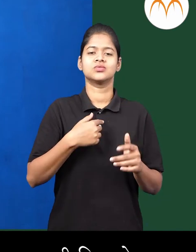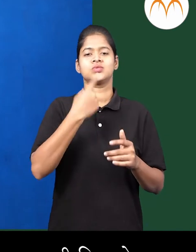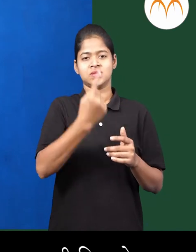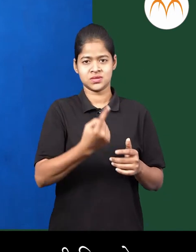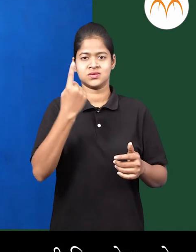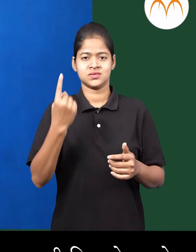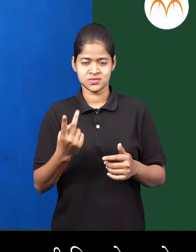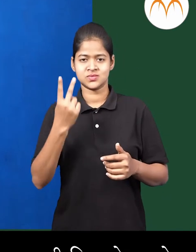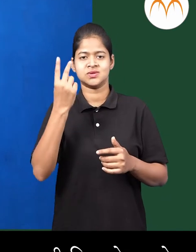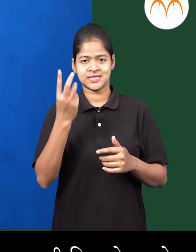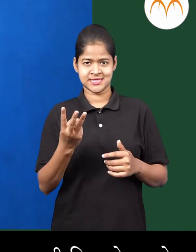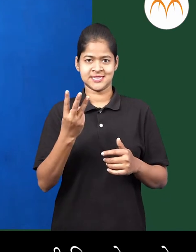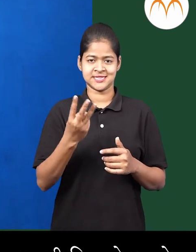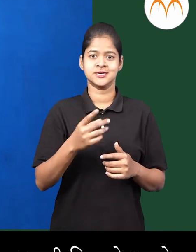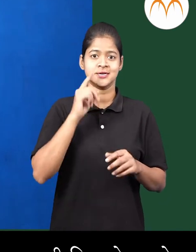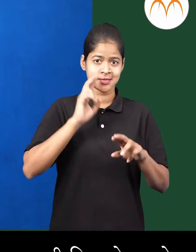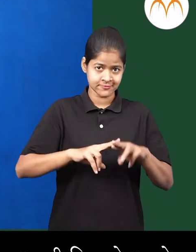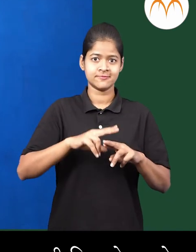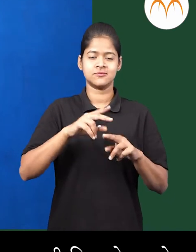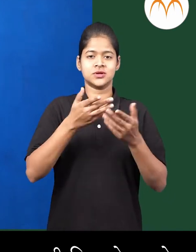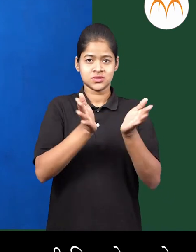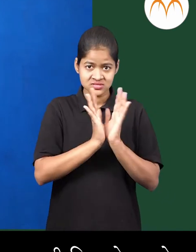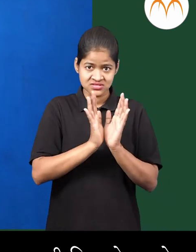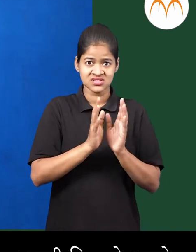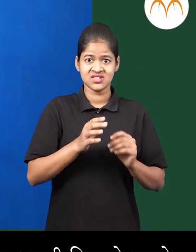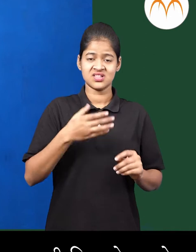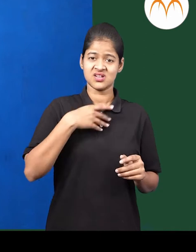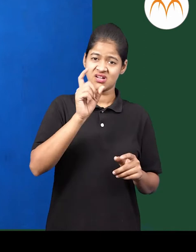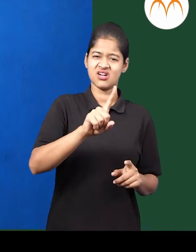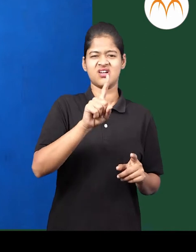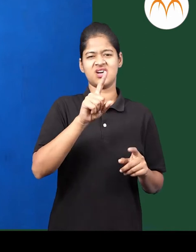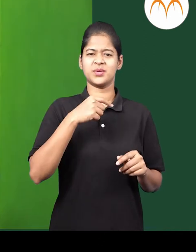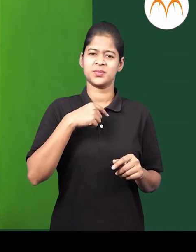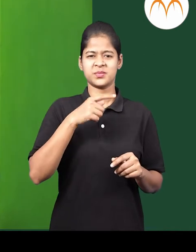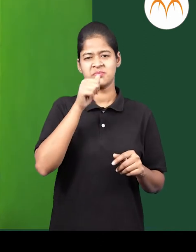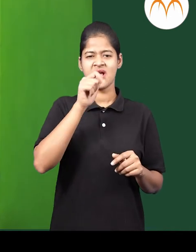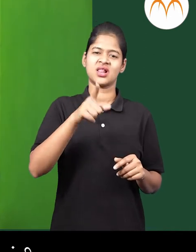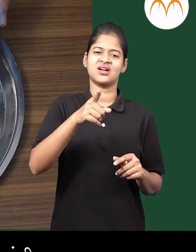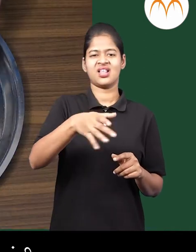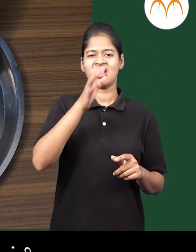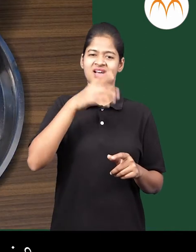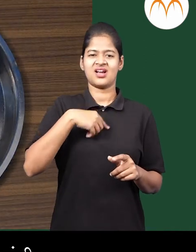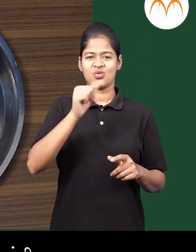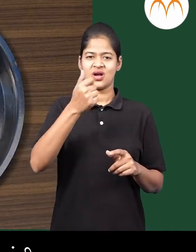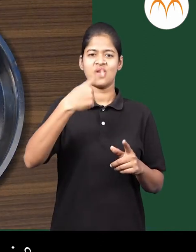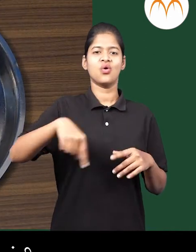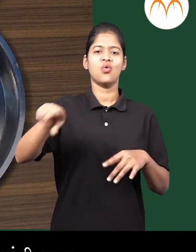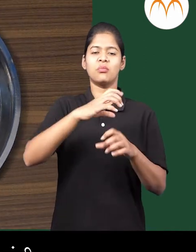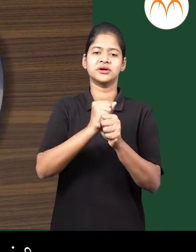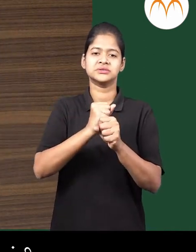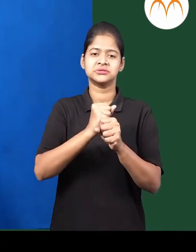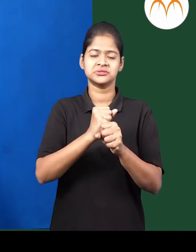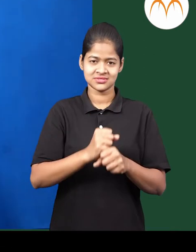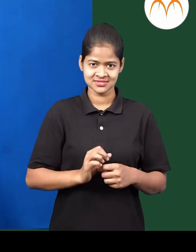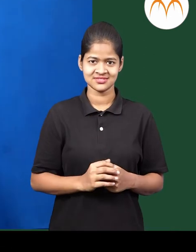मिलाला जर एकस भांडा अंडलास्त तो फक्त मालास पाणी मिलालास्त बरोबर ठीक एरे आता परे ठेव भांडी आत